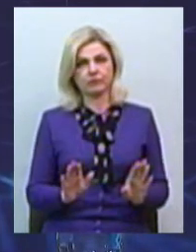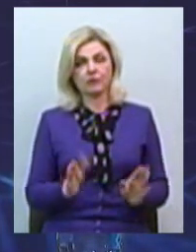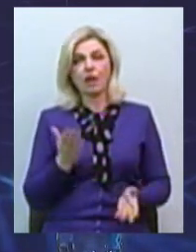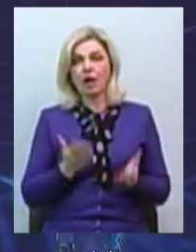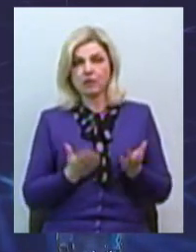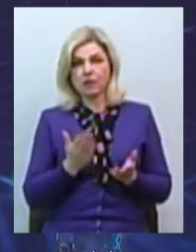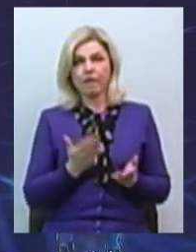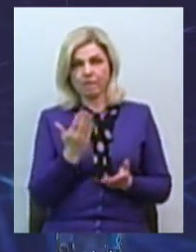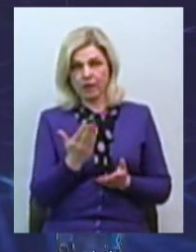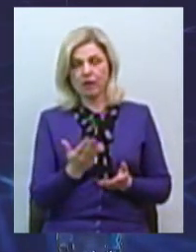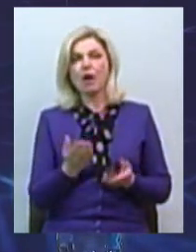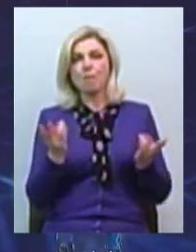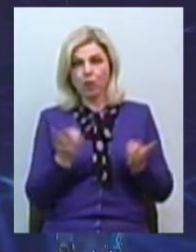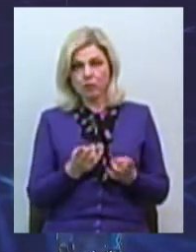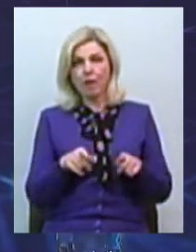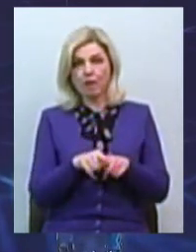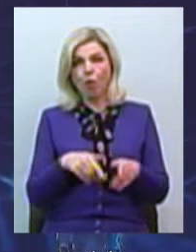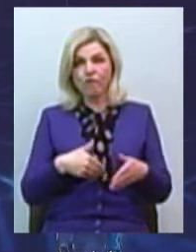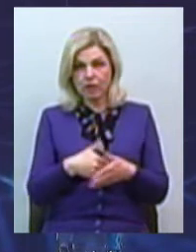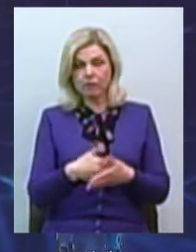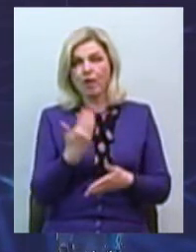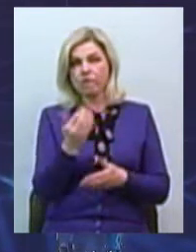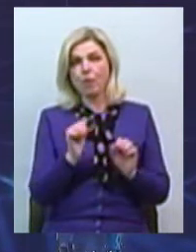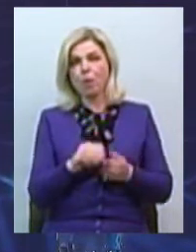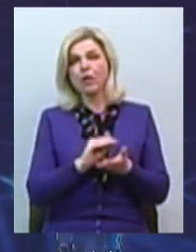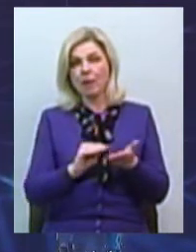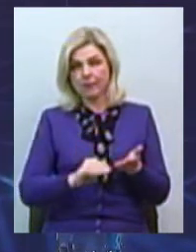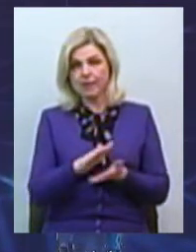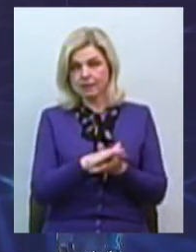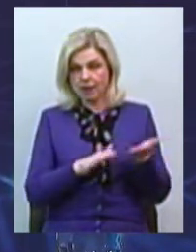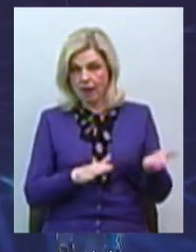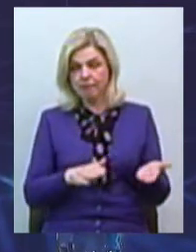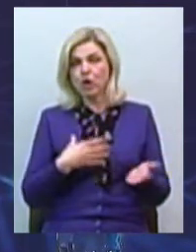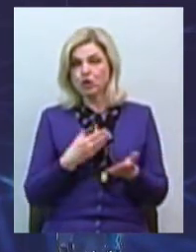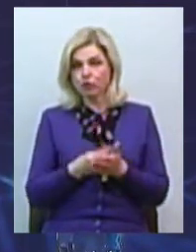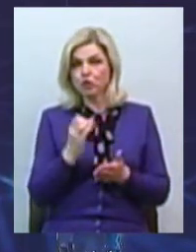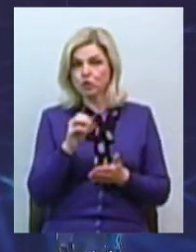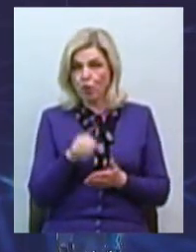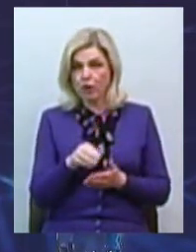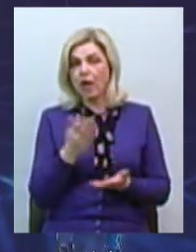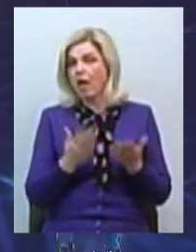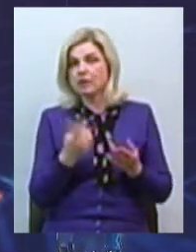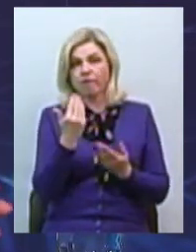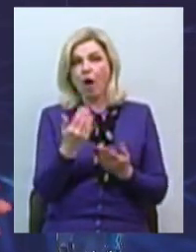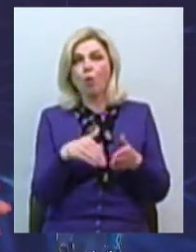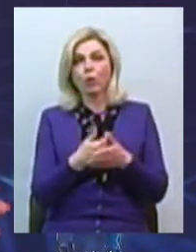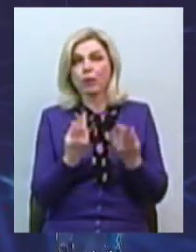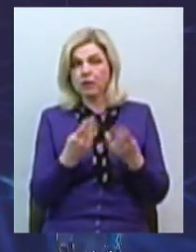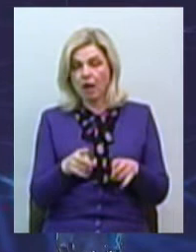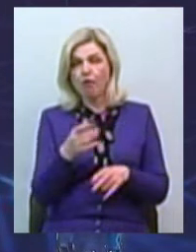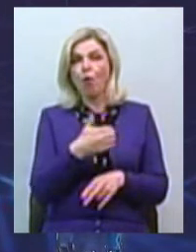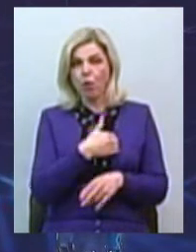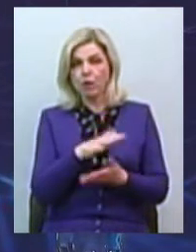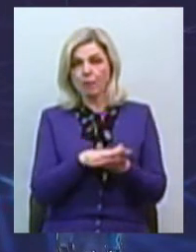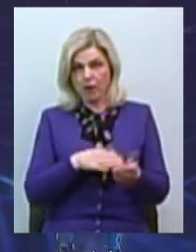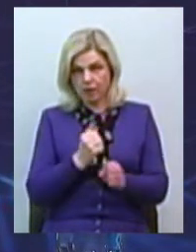дійсно потребуєте цієї відпустки, ви можете написати таку заяву. Але якщо ви не потребуєте цієї відпустки і бажаєте працювати надалі